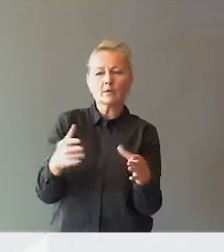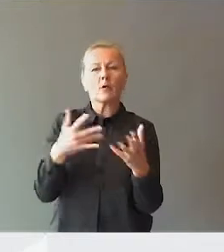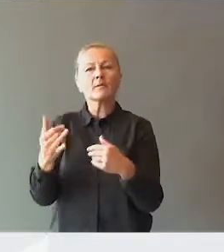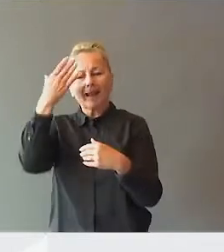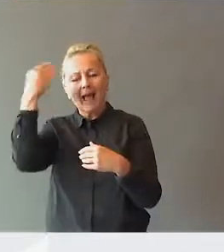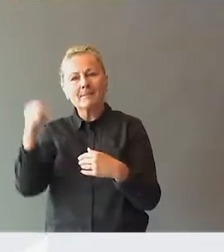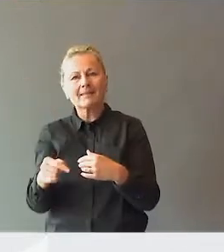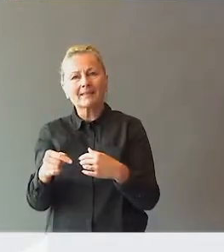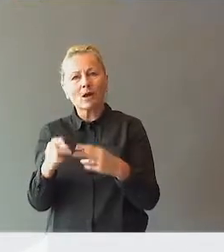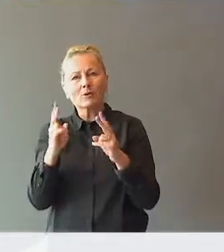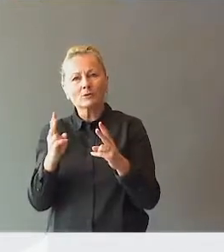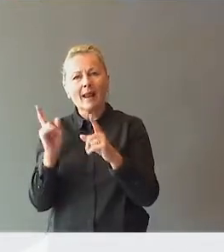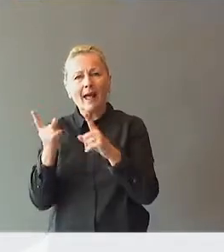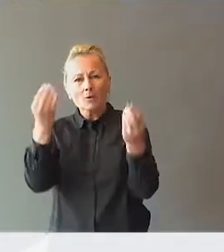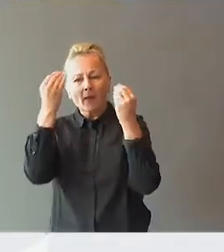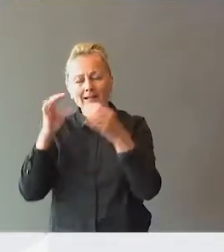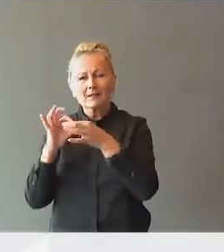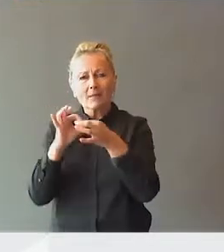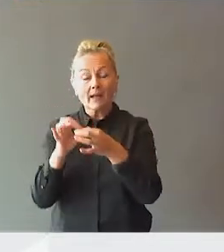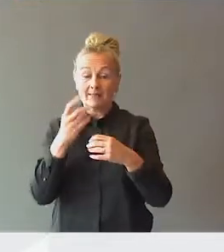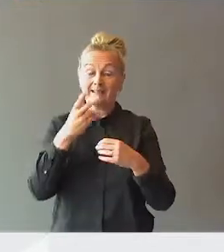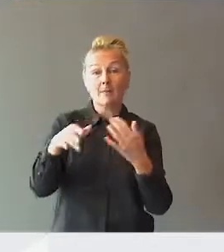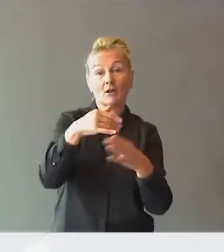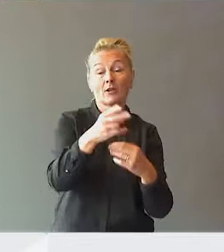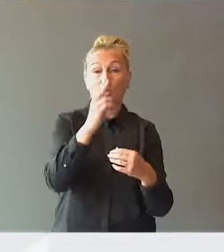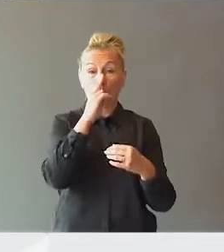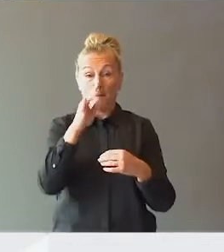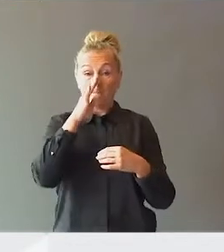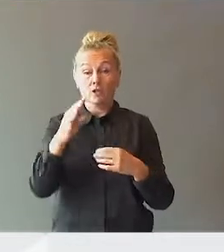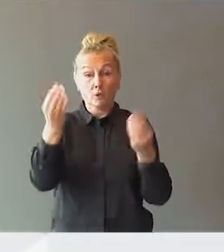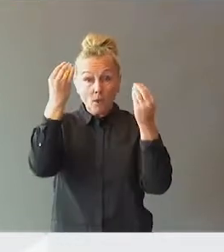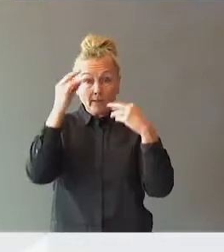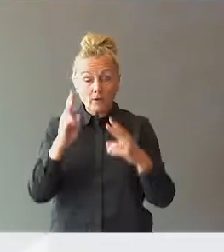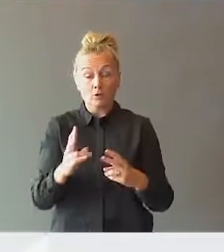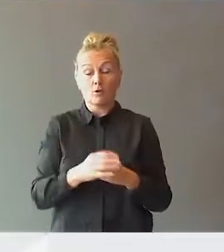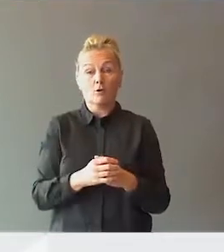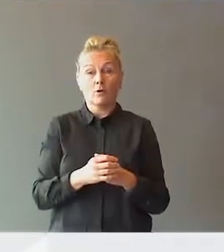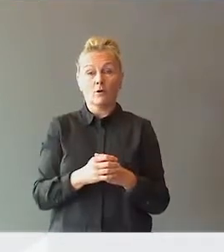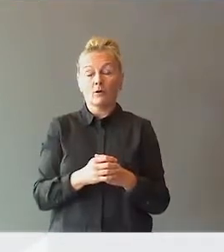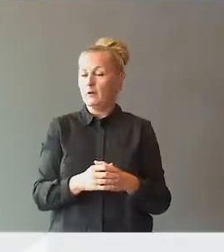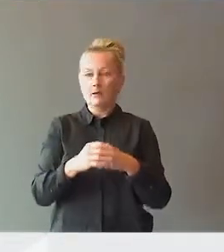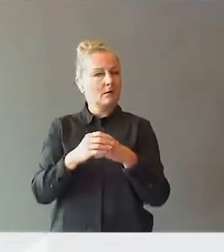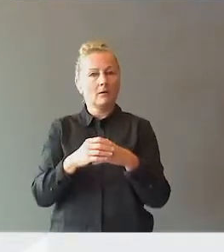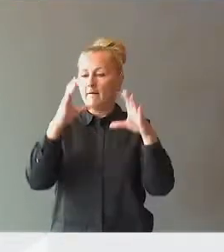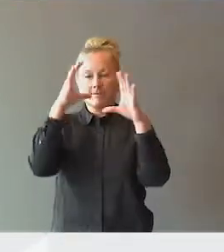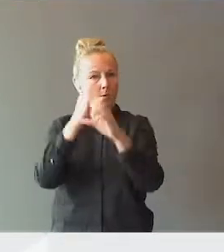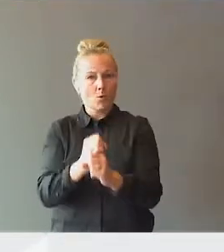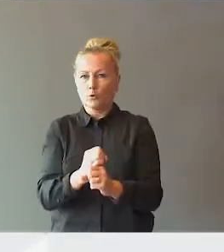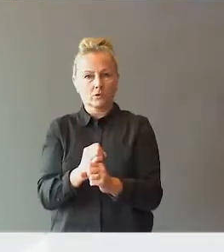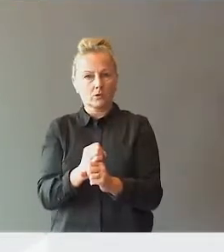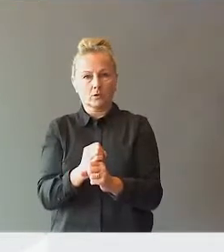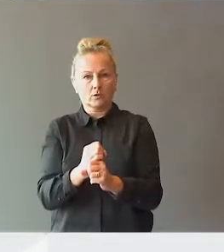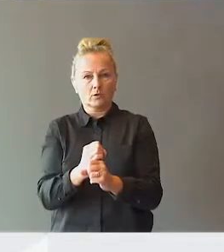ofte blir glemt, ofte i lærerutdanningssammenheng, og vi ser det jo blant annet i de nye masterutdanningene, der det er ikke fokus på dette i